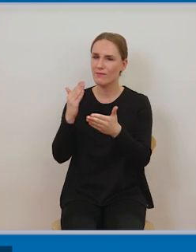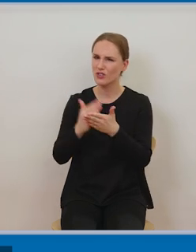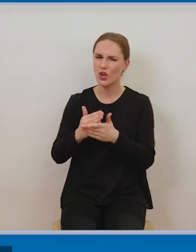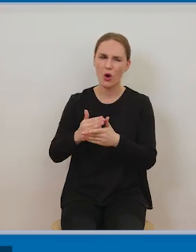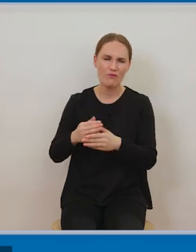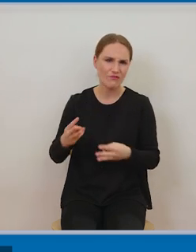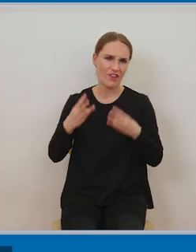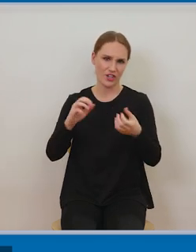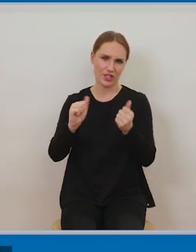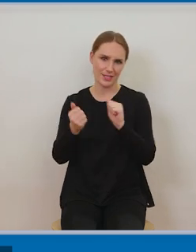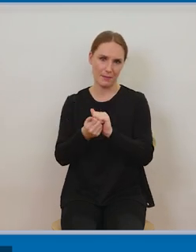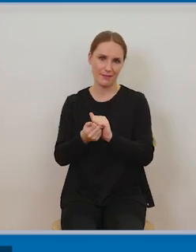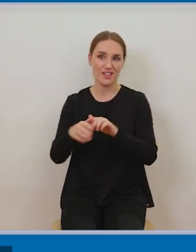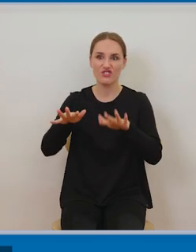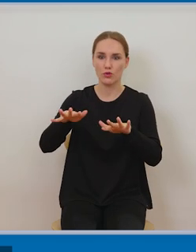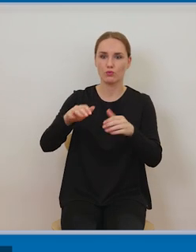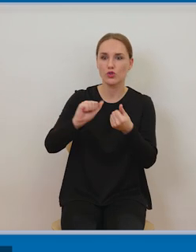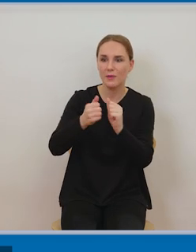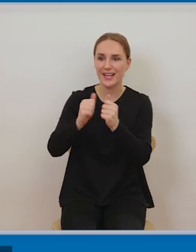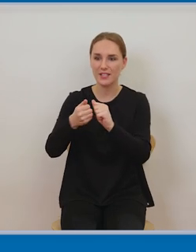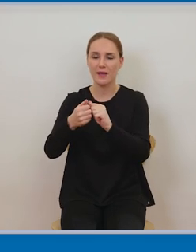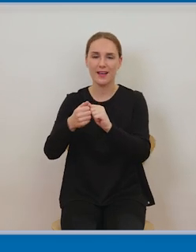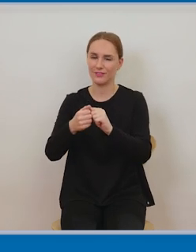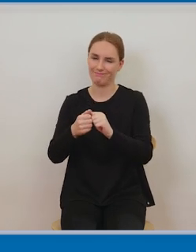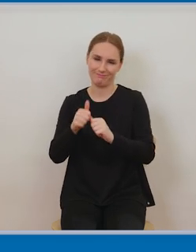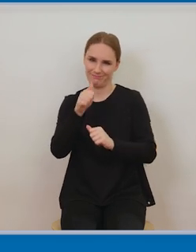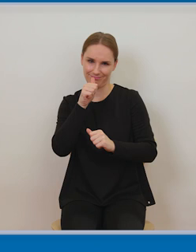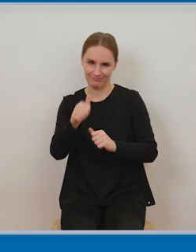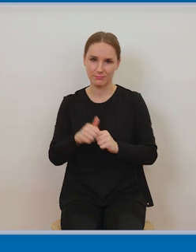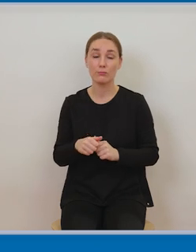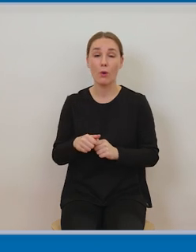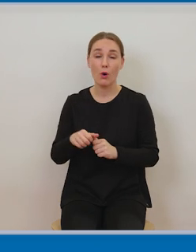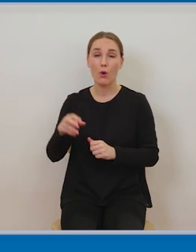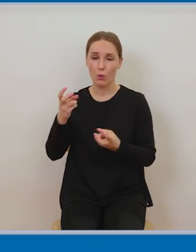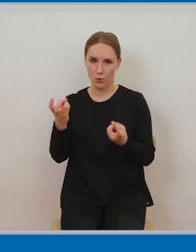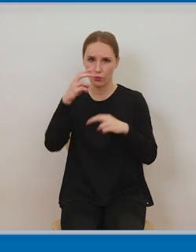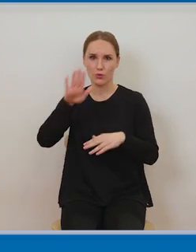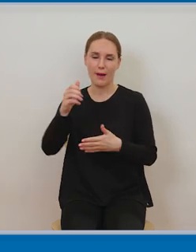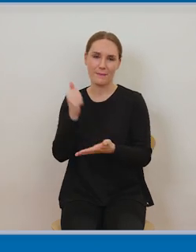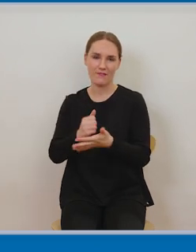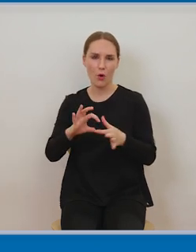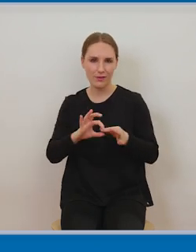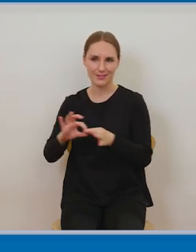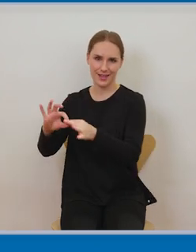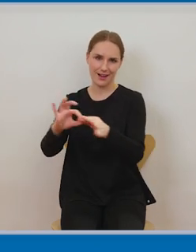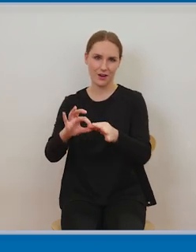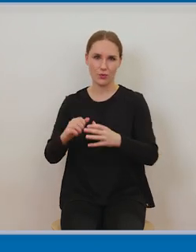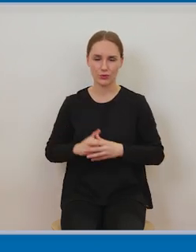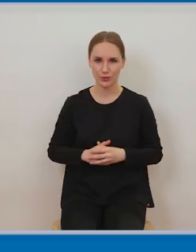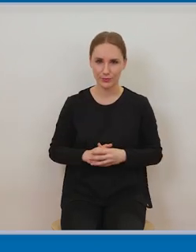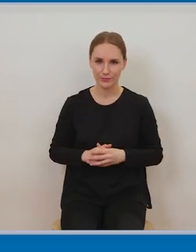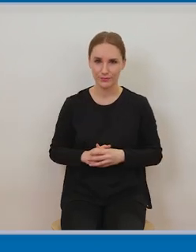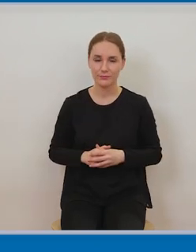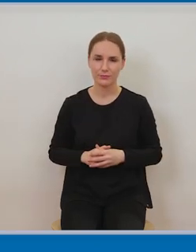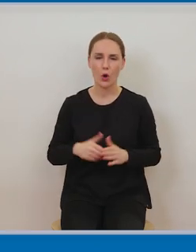to są te warunki o których należy pamiętać i podsumowując raz jeszcze może zacznijmy od